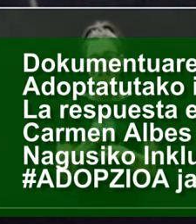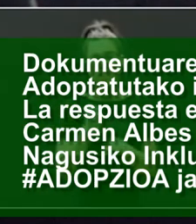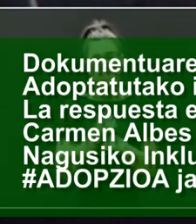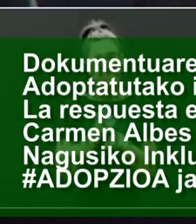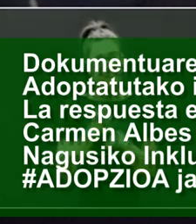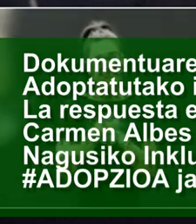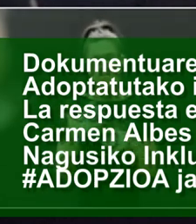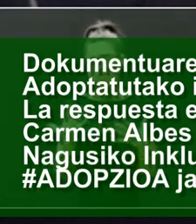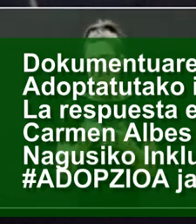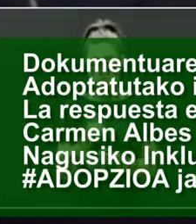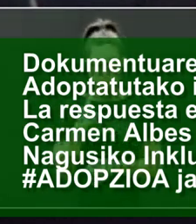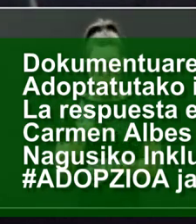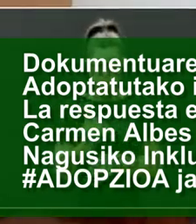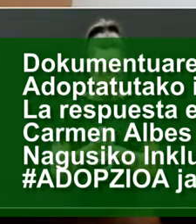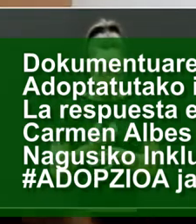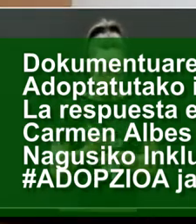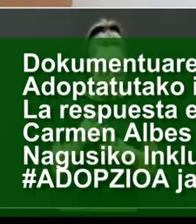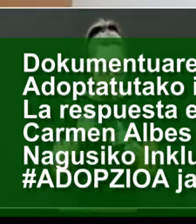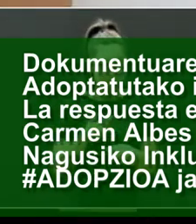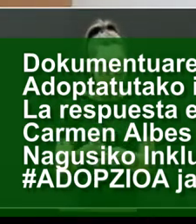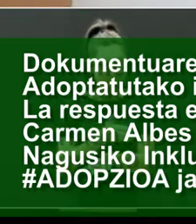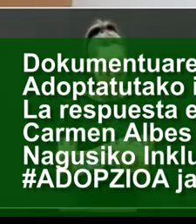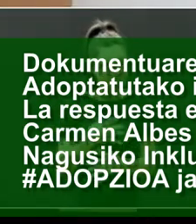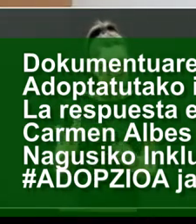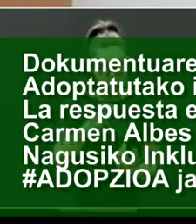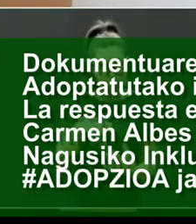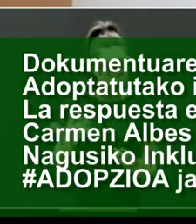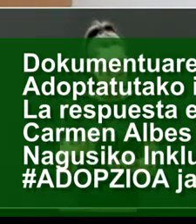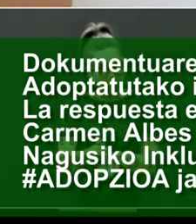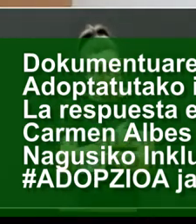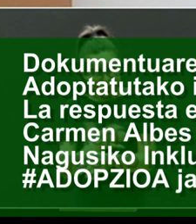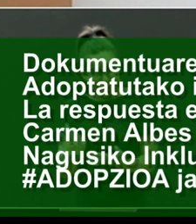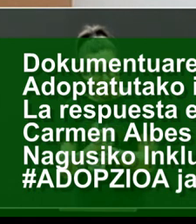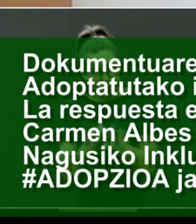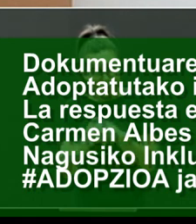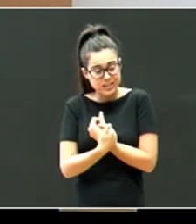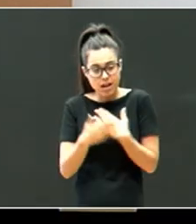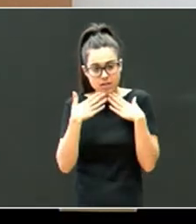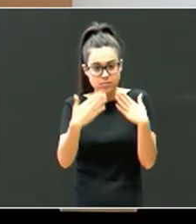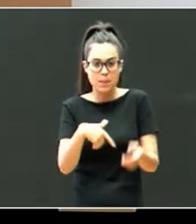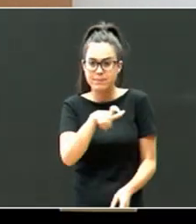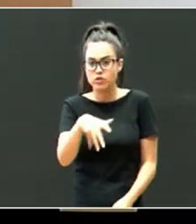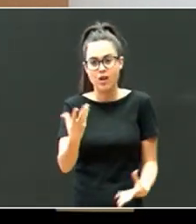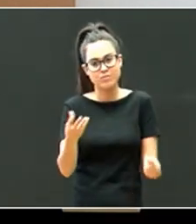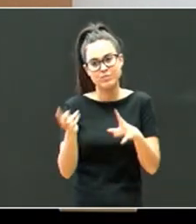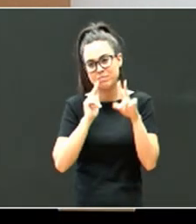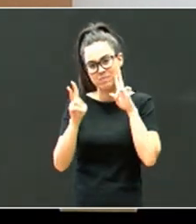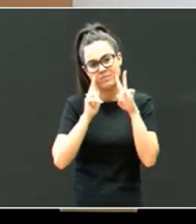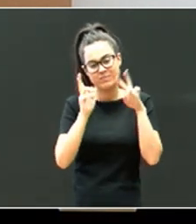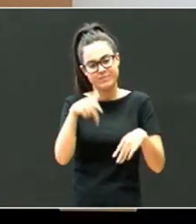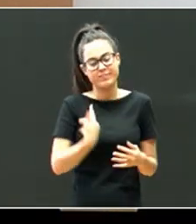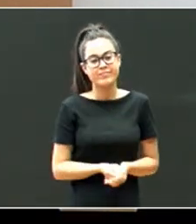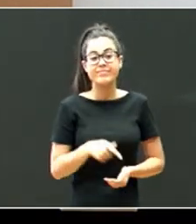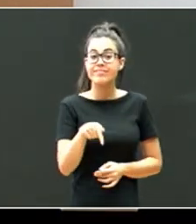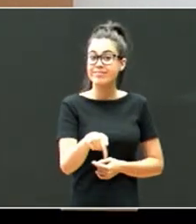azizirenak, gure taldean ibiligarenok, hor, jende asko ikusten dut. Eta hobai da, baita